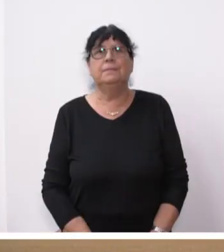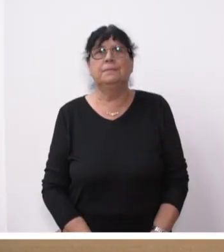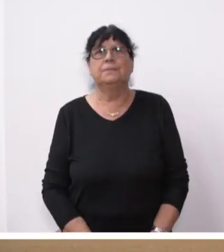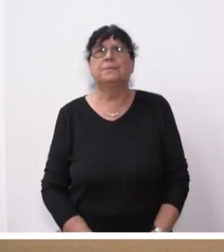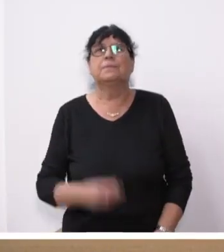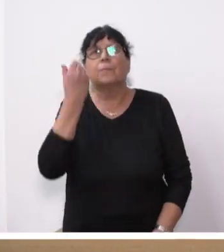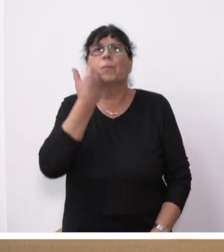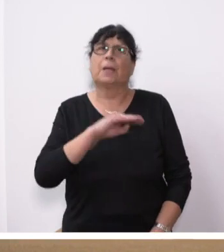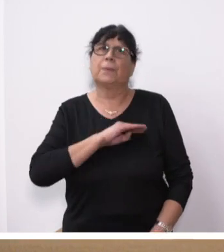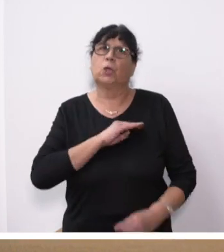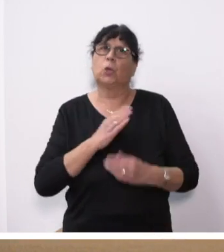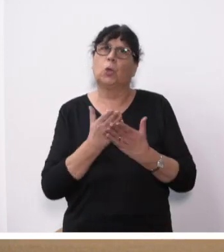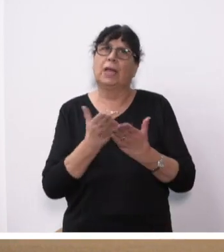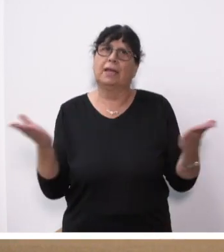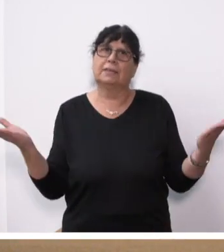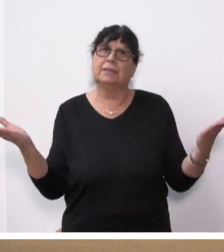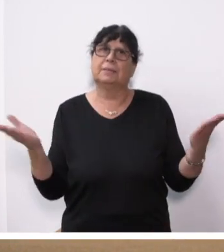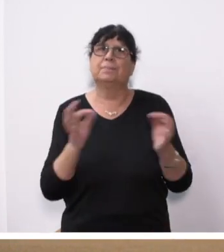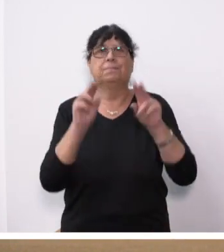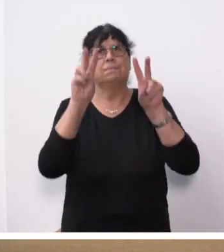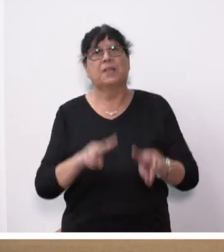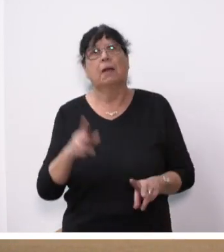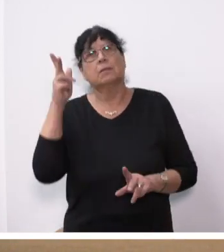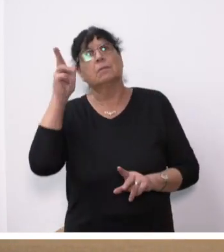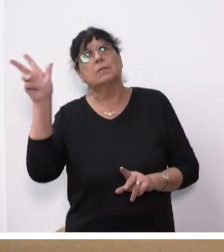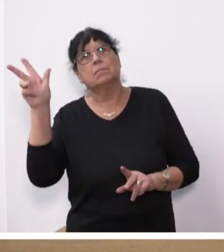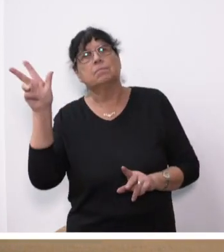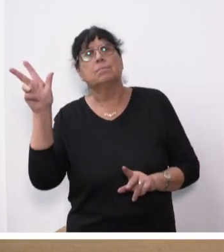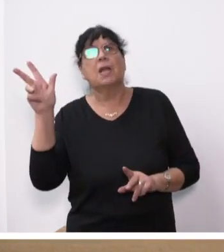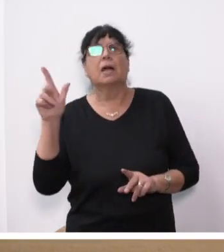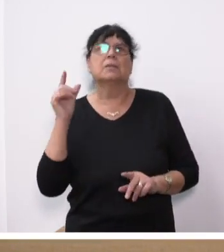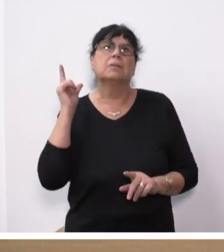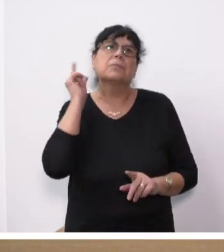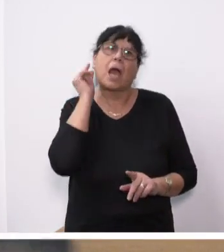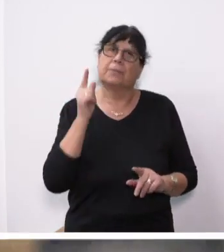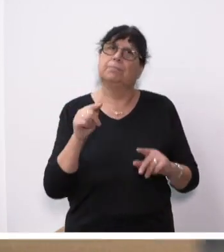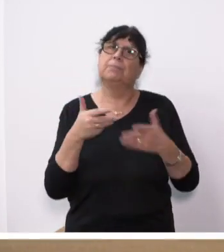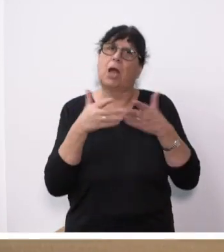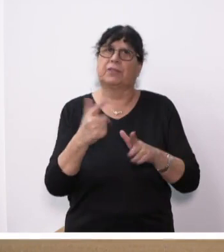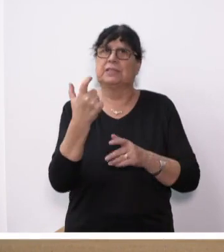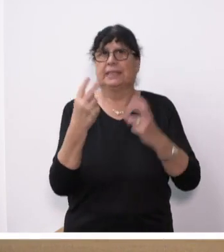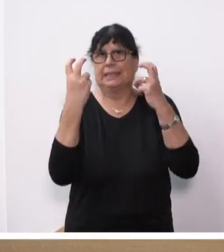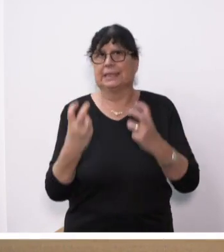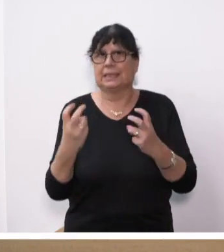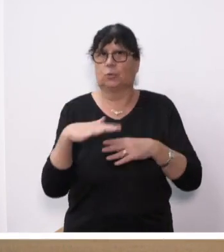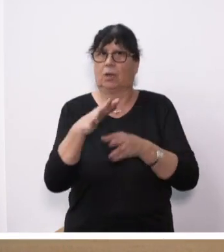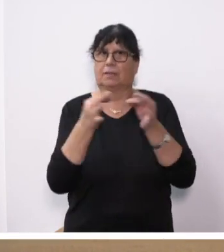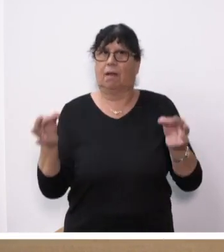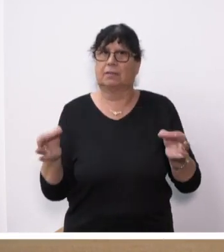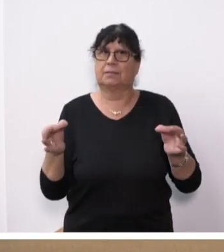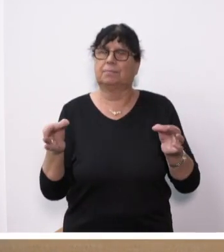Liebe Kolleginnen und Kollegen, meine sehr verehrten Damen und Herren, ich eröffne die 20. Sitzung des Landtages